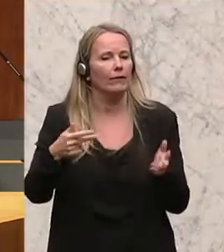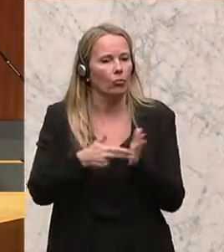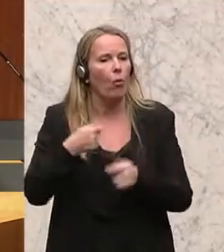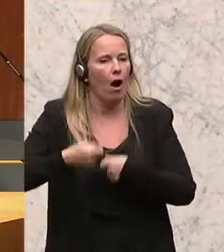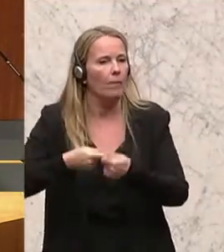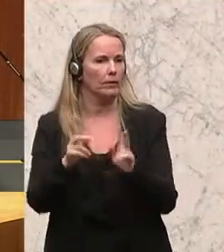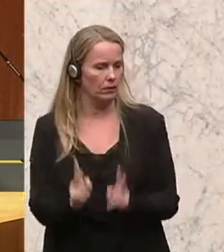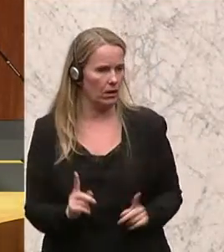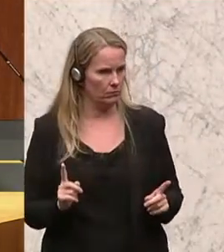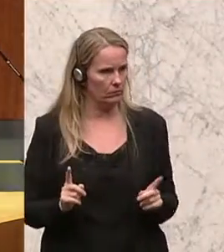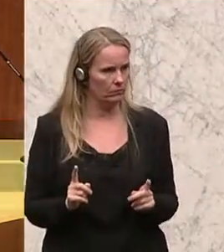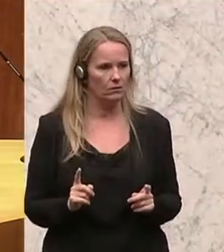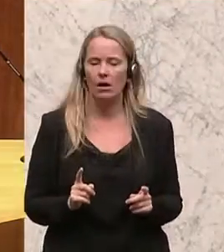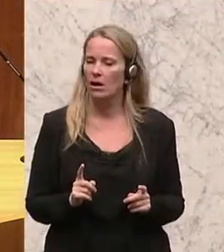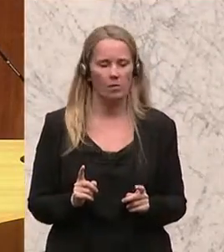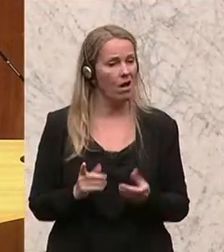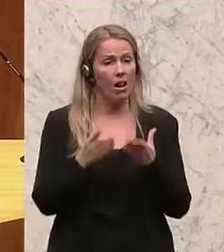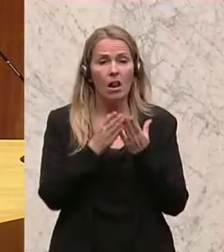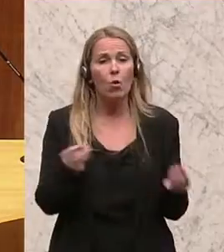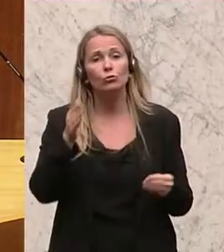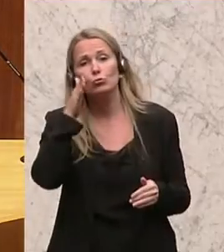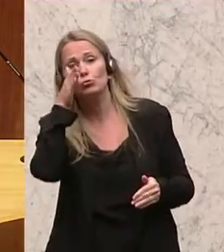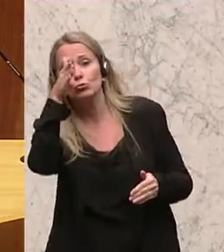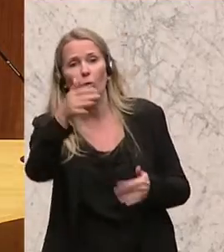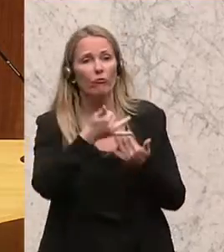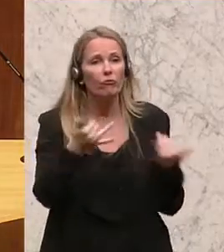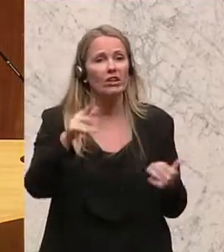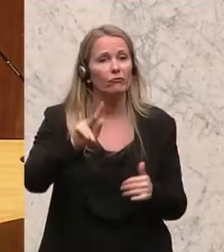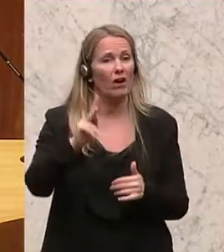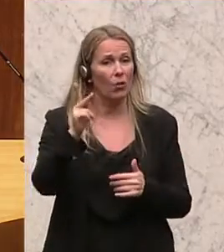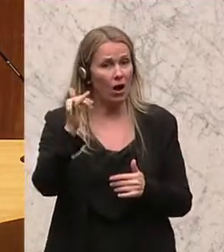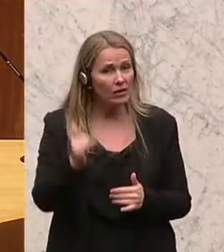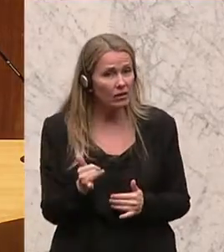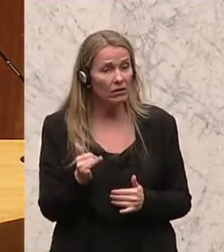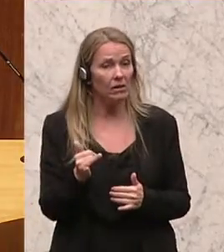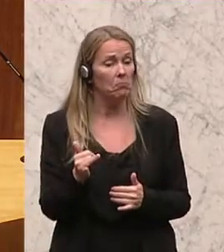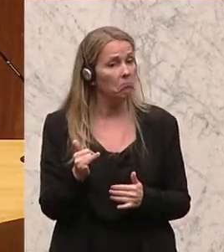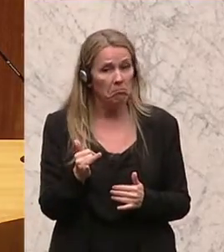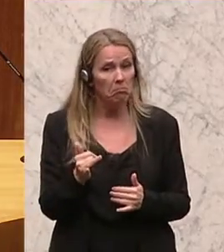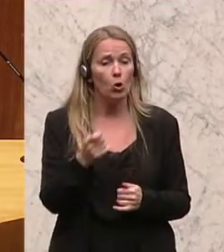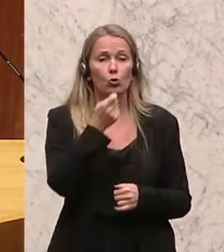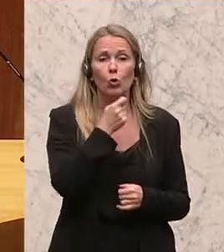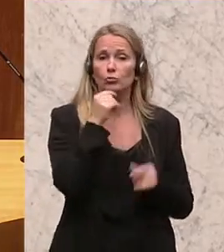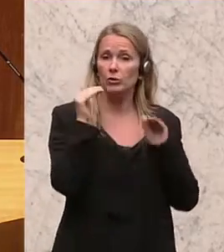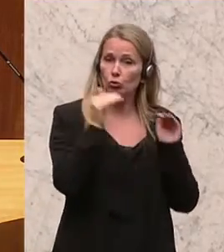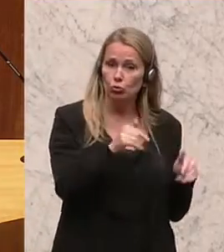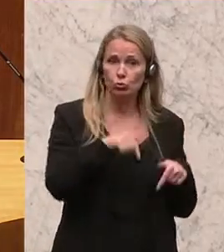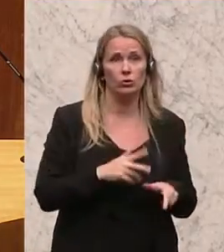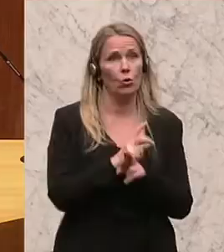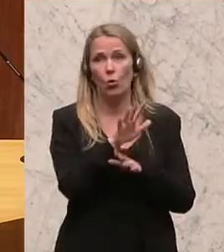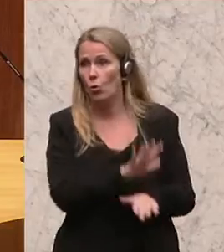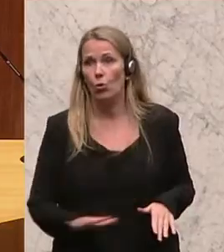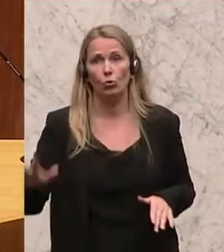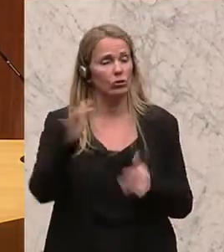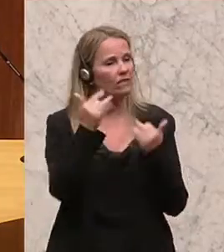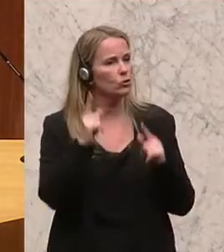noch arbeiten kann. Es ist aber keine Lösung in Sicht, wie der VKI zukünftig den Konsumentenschutz in Österreich